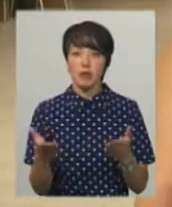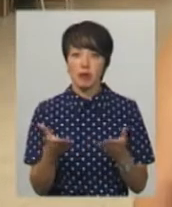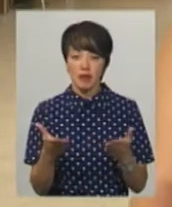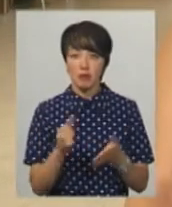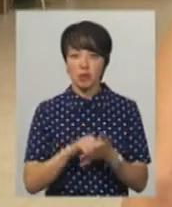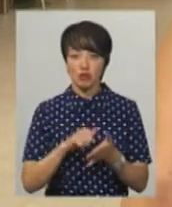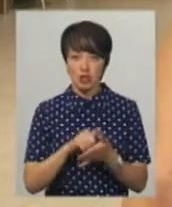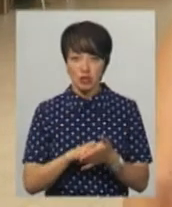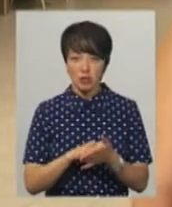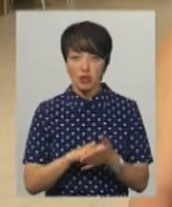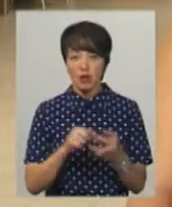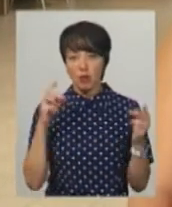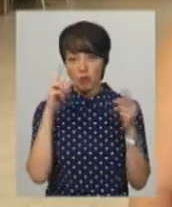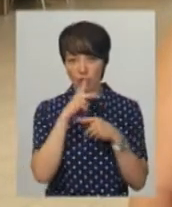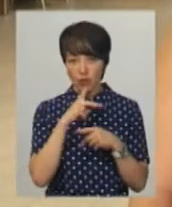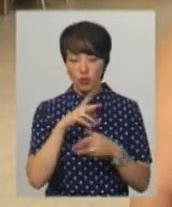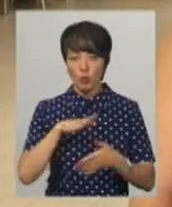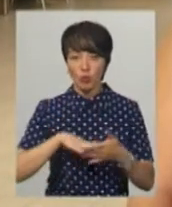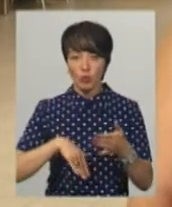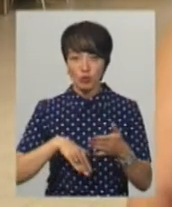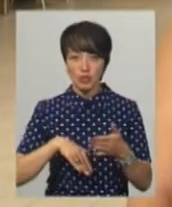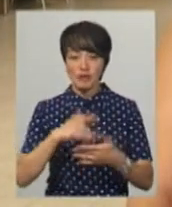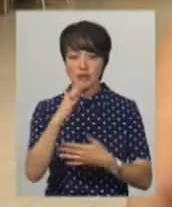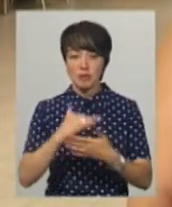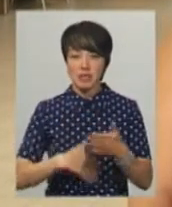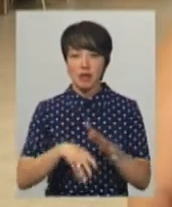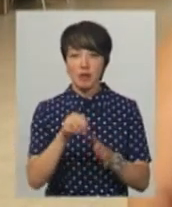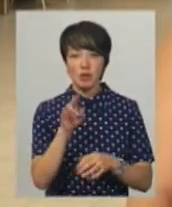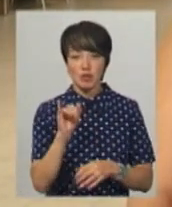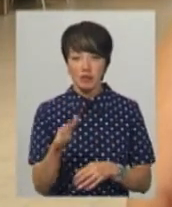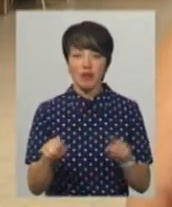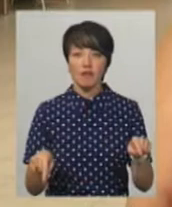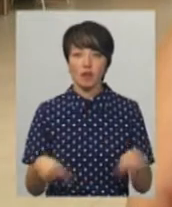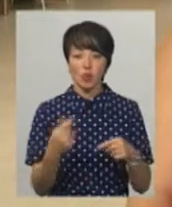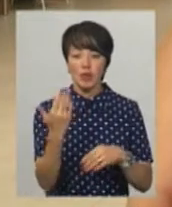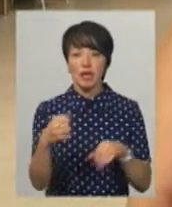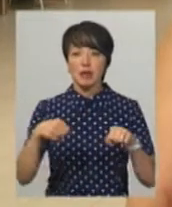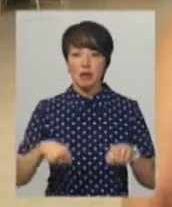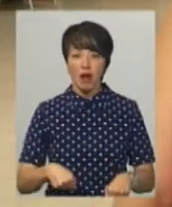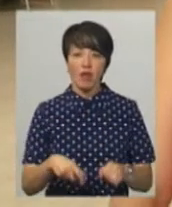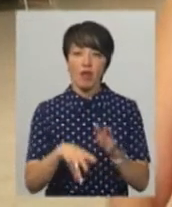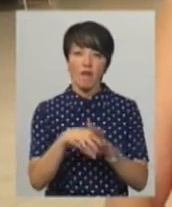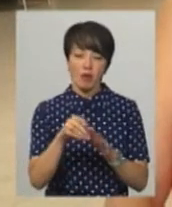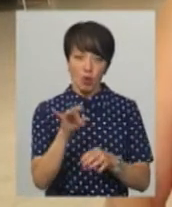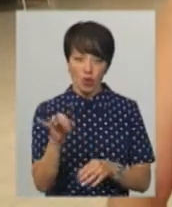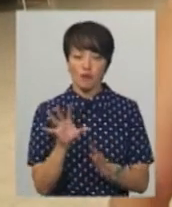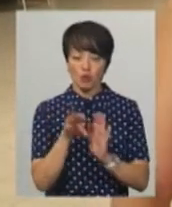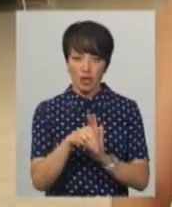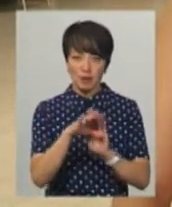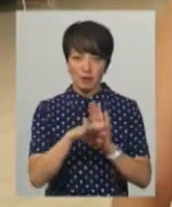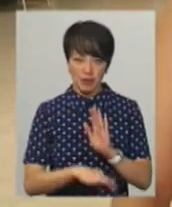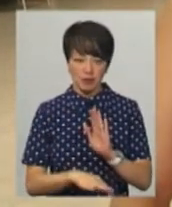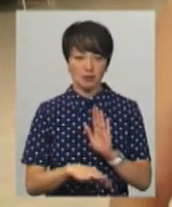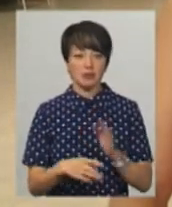якихось причин помилково пропущені в списках виборців. Відповідно, ми відновлюємо їхнє право на голосування і включаємо їх в